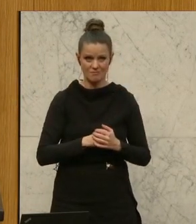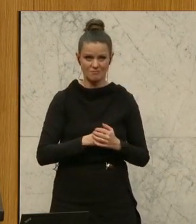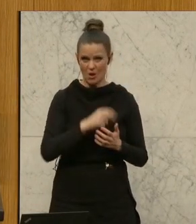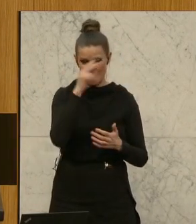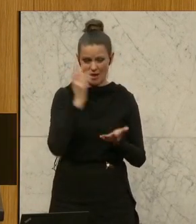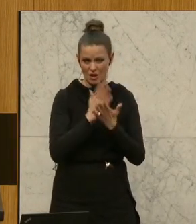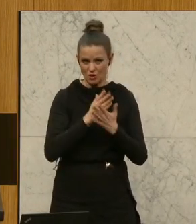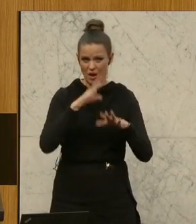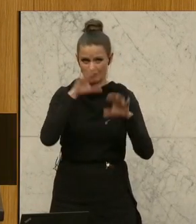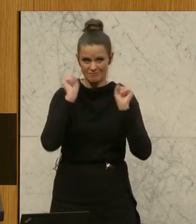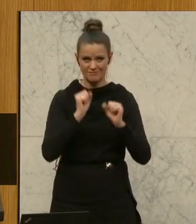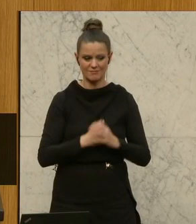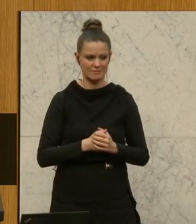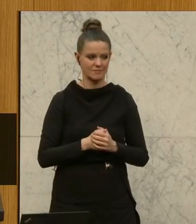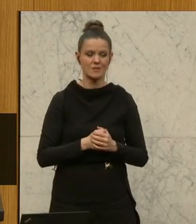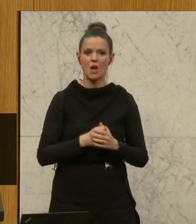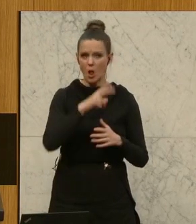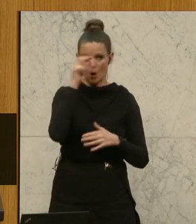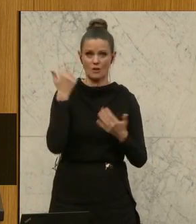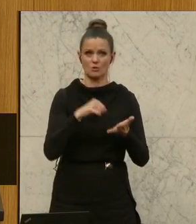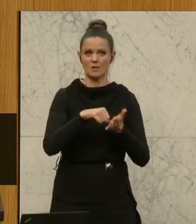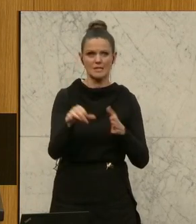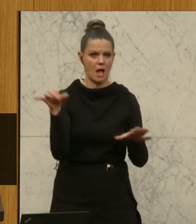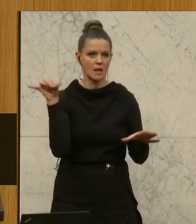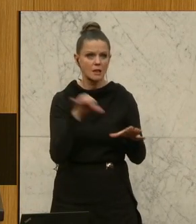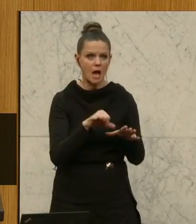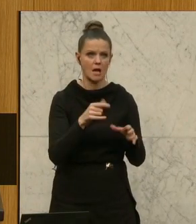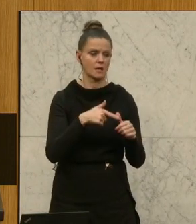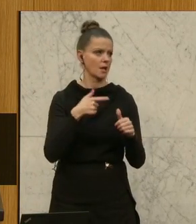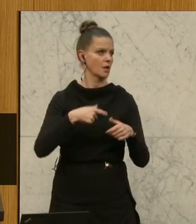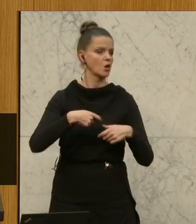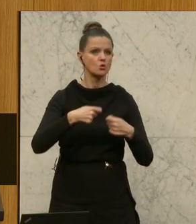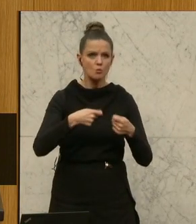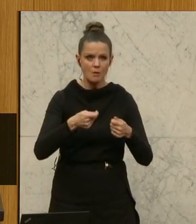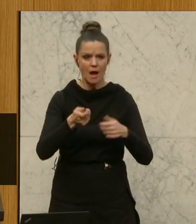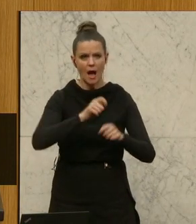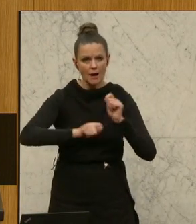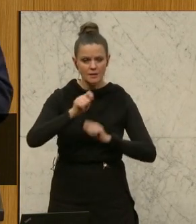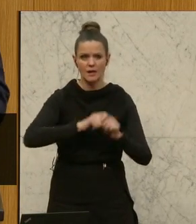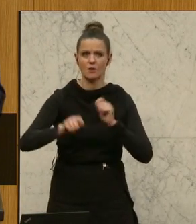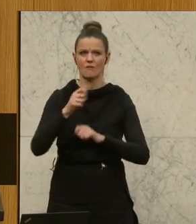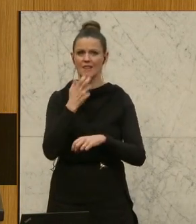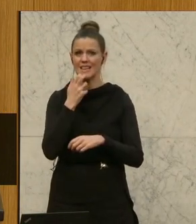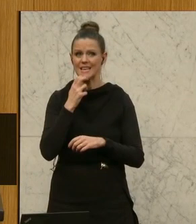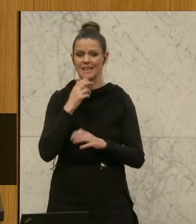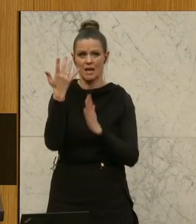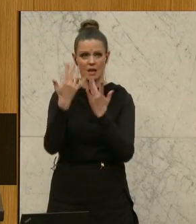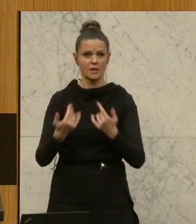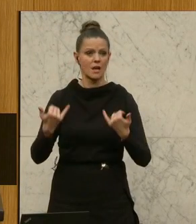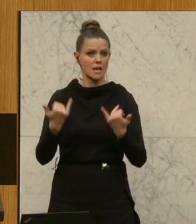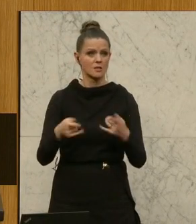Und dafür zahlen Sie den Preis. Beim Tanken, beim Supermarkt, bei der Energierechnung und jetzt auch bei den